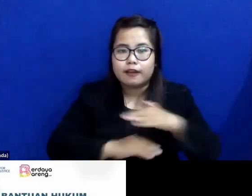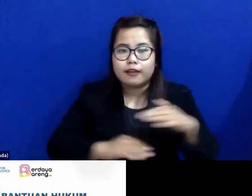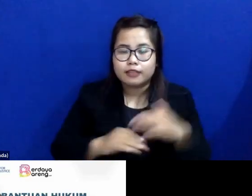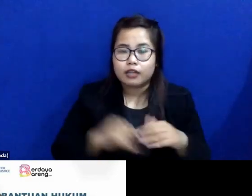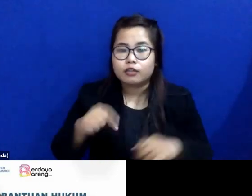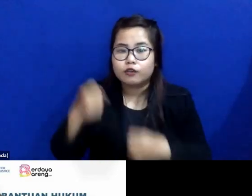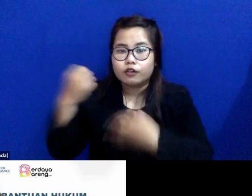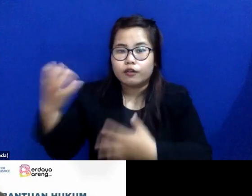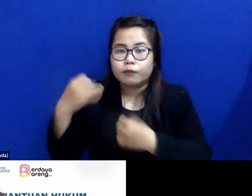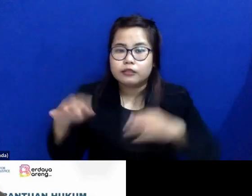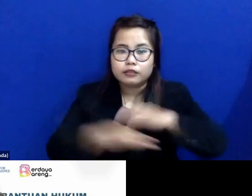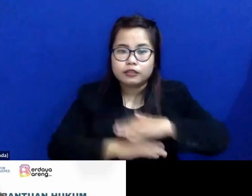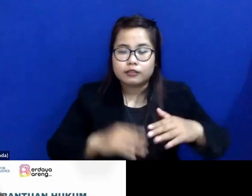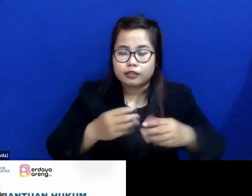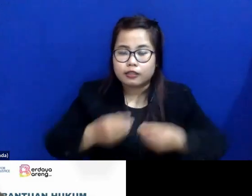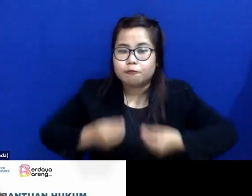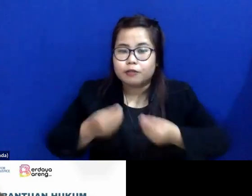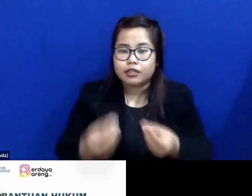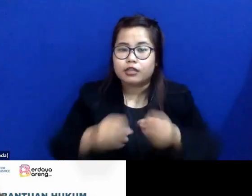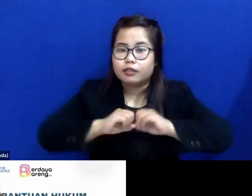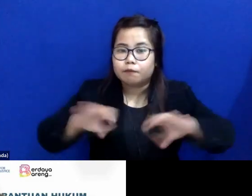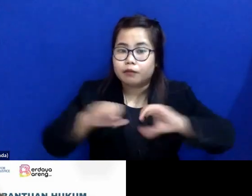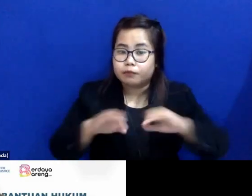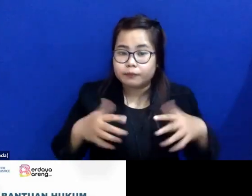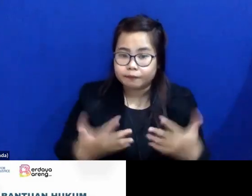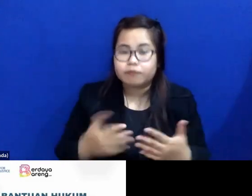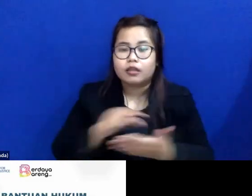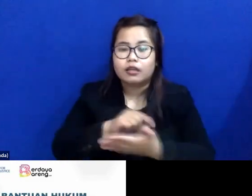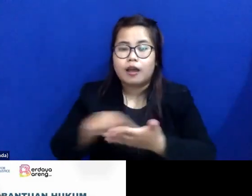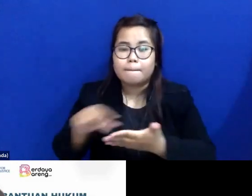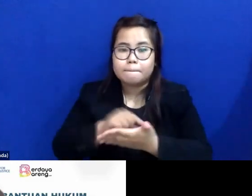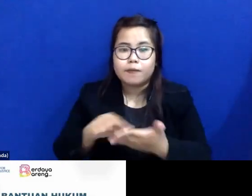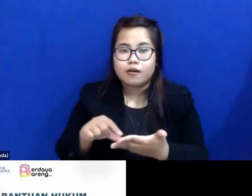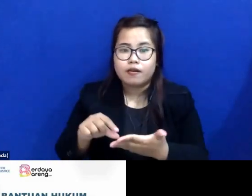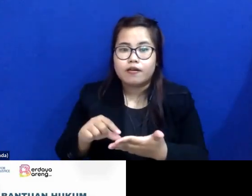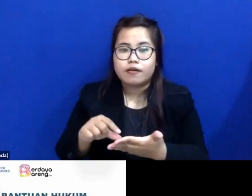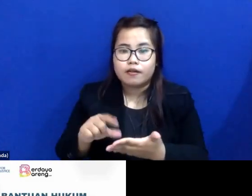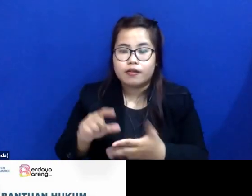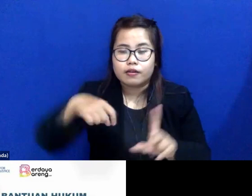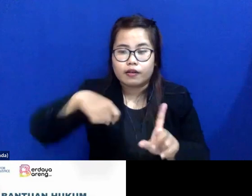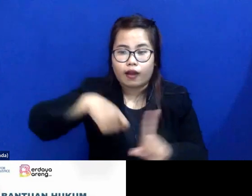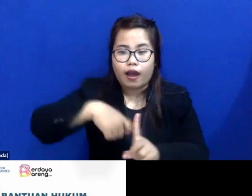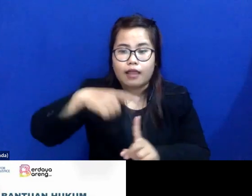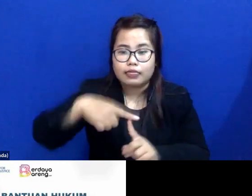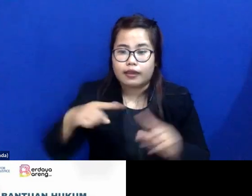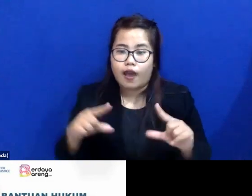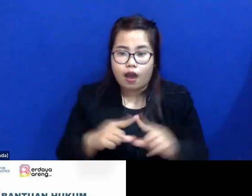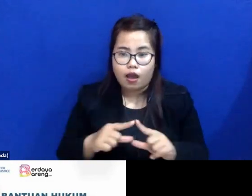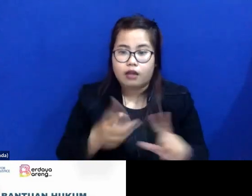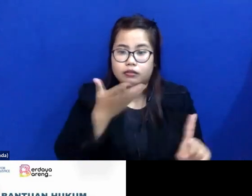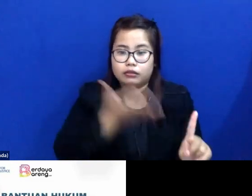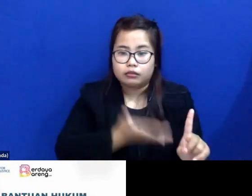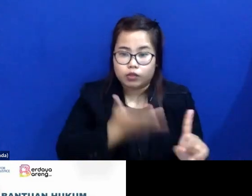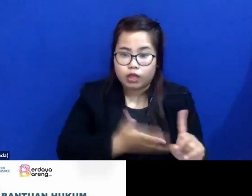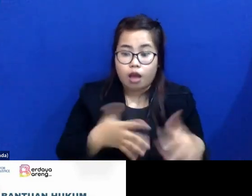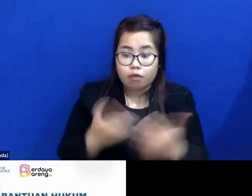diberikan kepada publik adalah nama dan KTA yang bersangkutan. Apakah betul orang